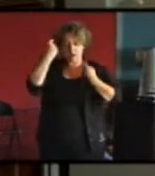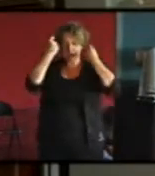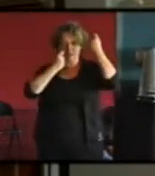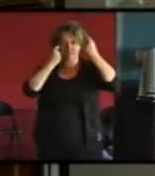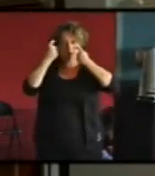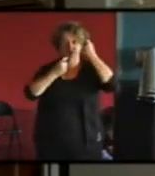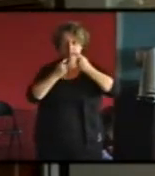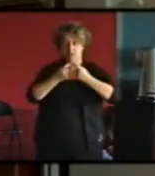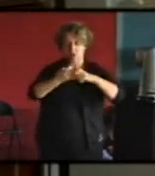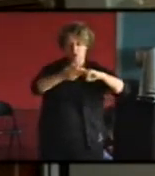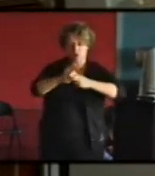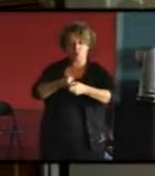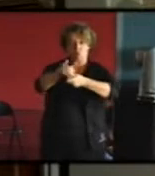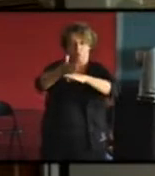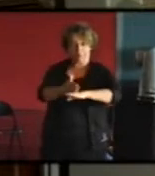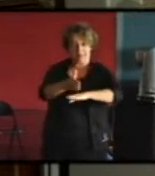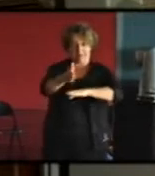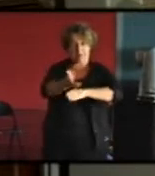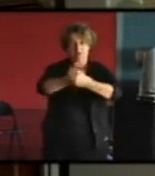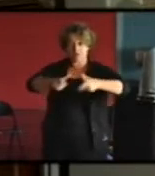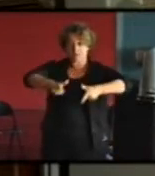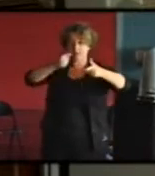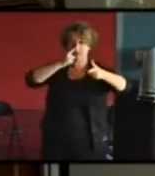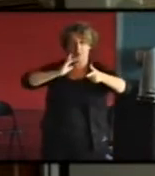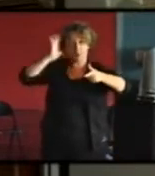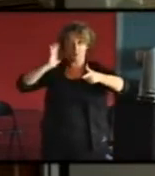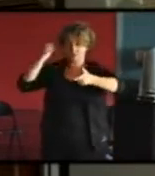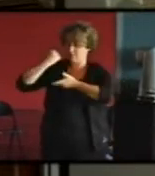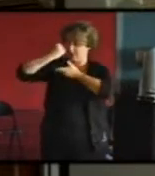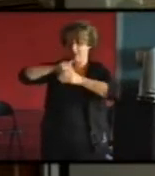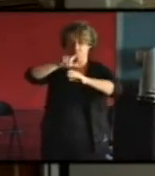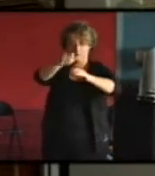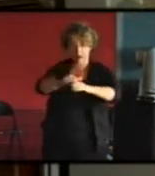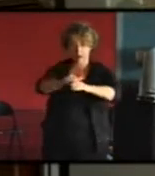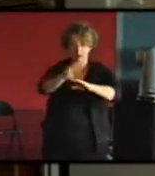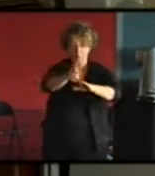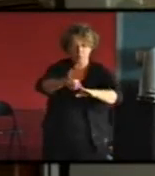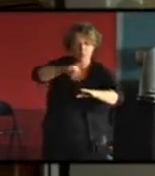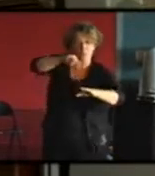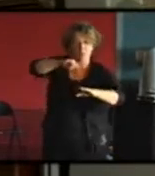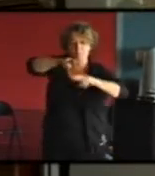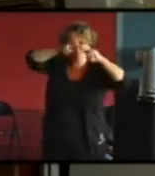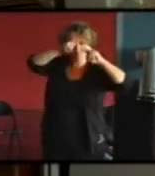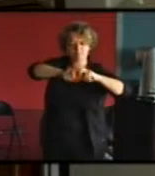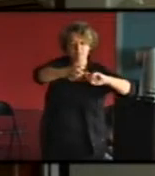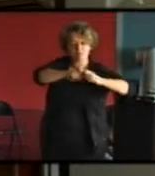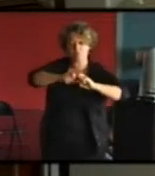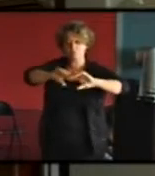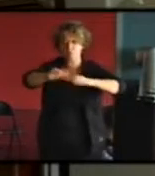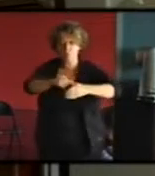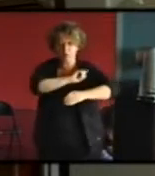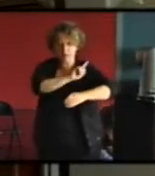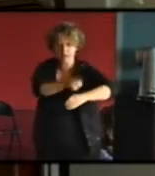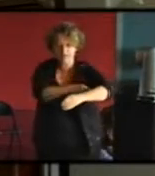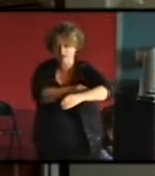tissus constitués donc dans les tissus patrimoniaux et permettre la mutation énergétique de ces tissus donc en fait